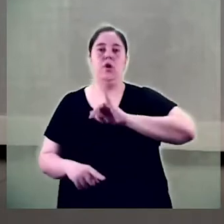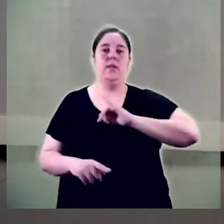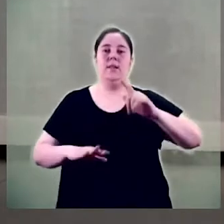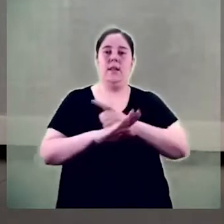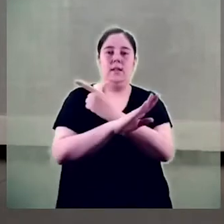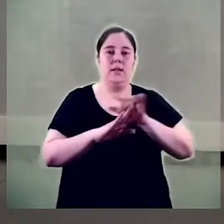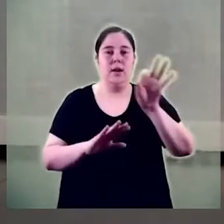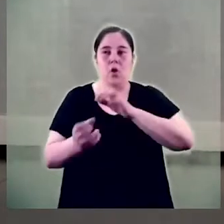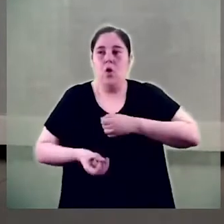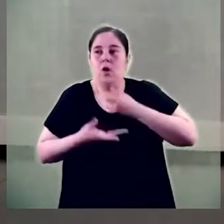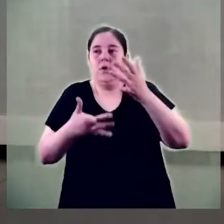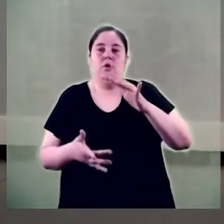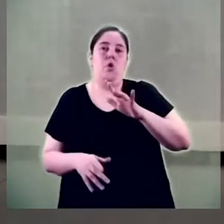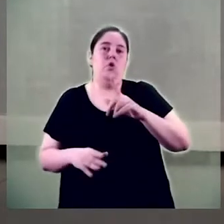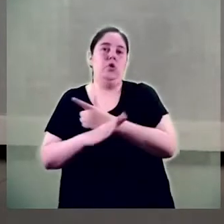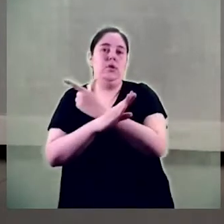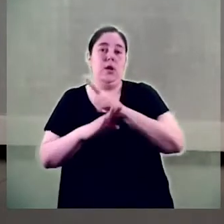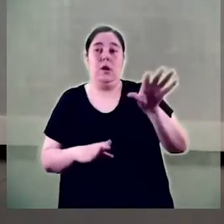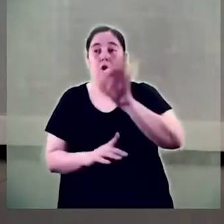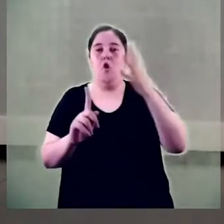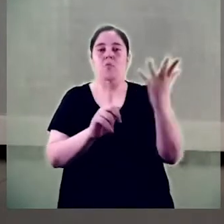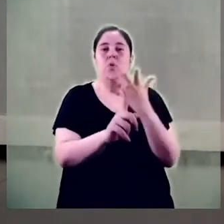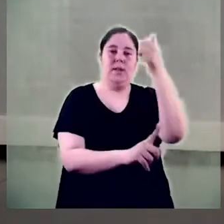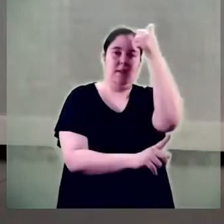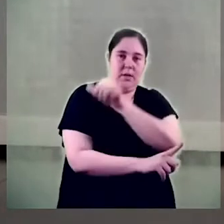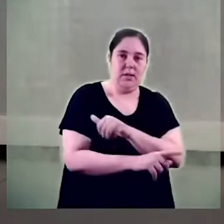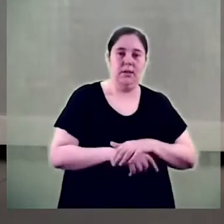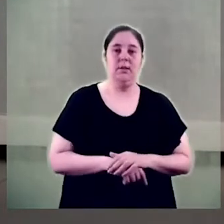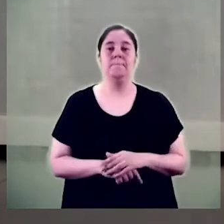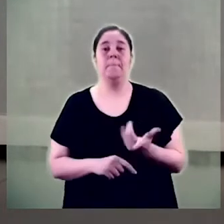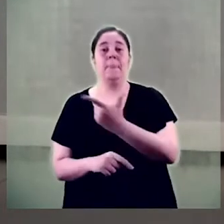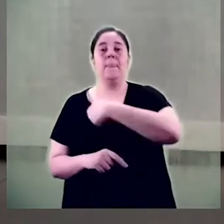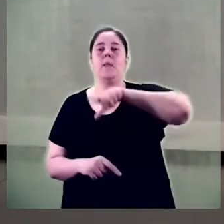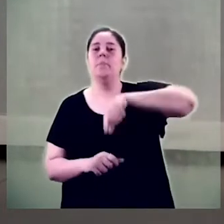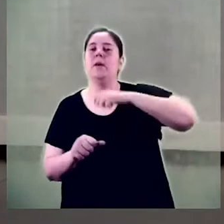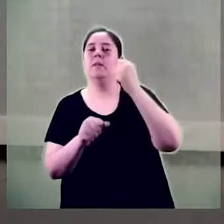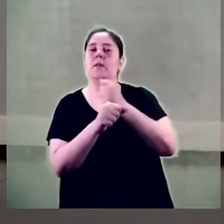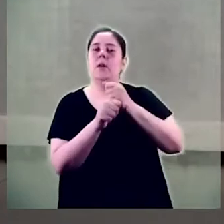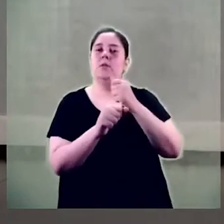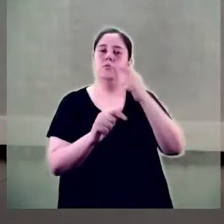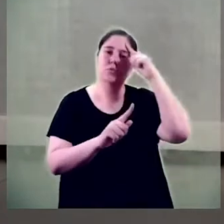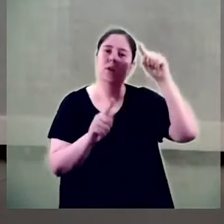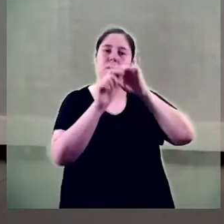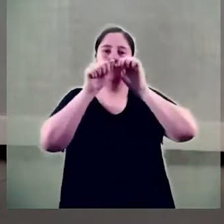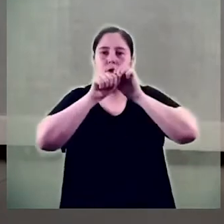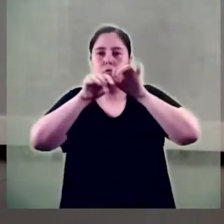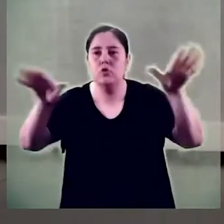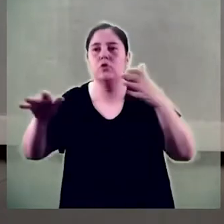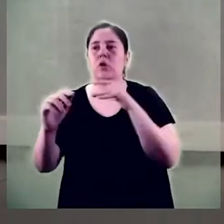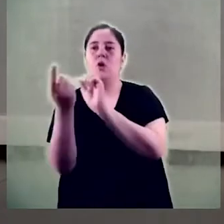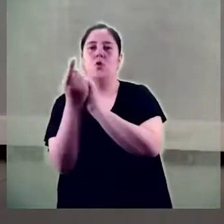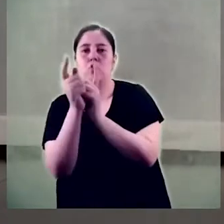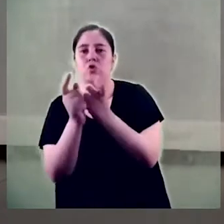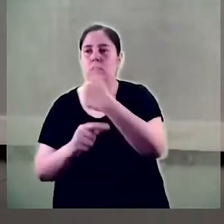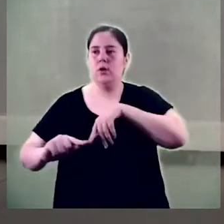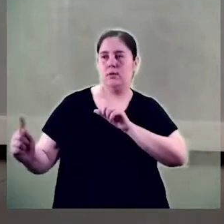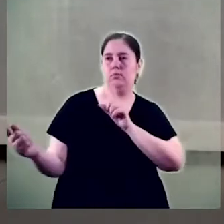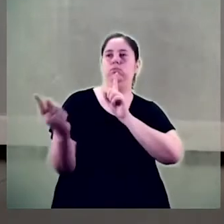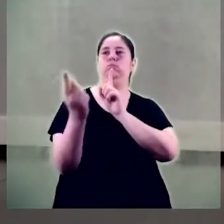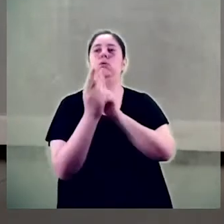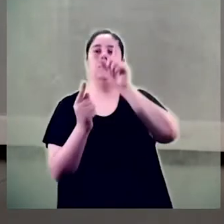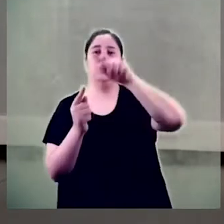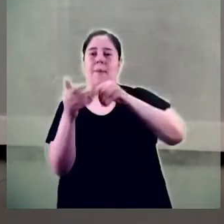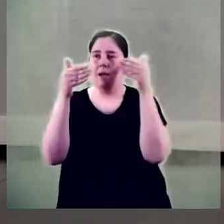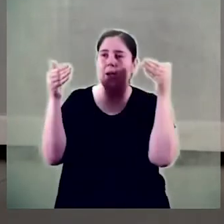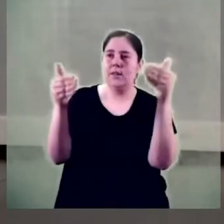expressió de gènere i la violència masclista. Treballem a la seva difusió, atenem consultes, oferim atenció especialitzada a través de la